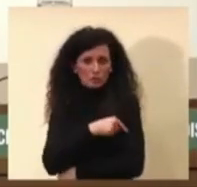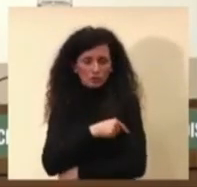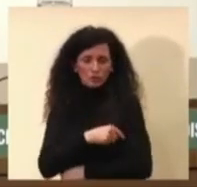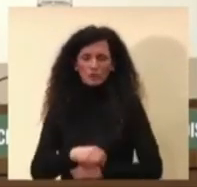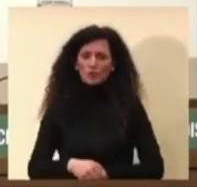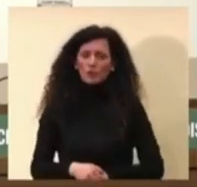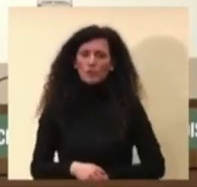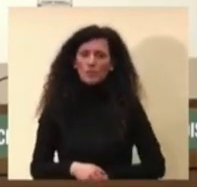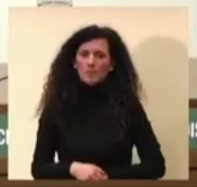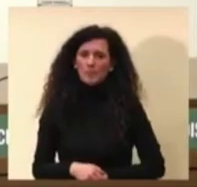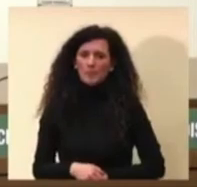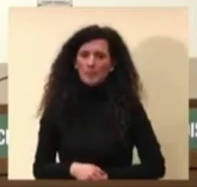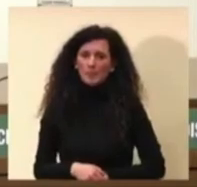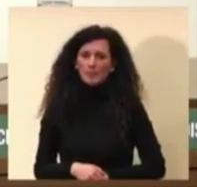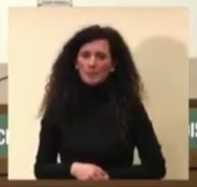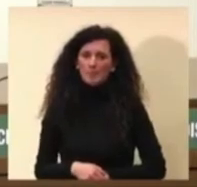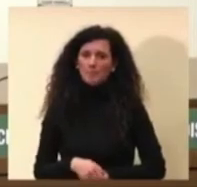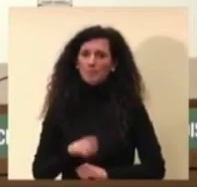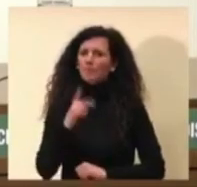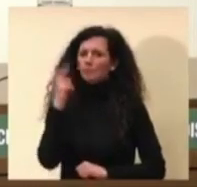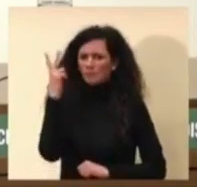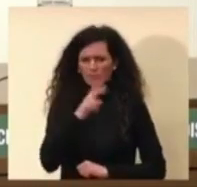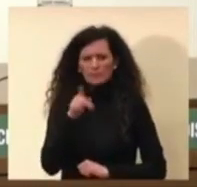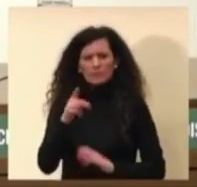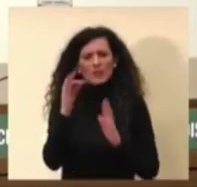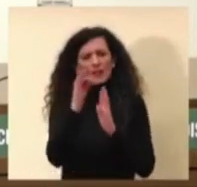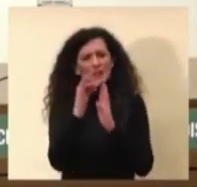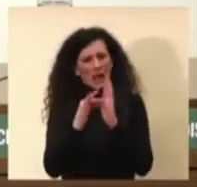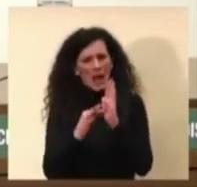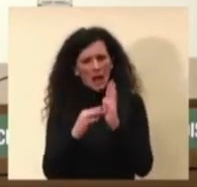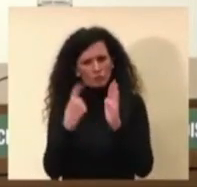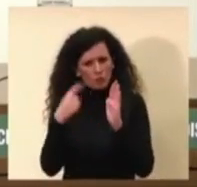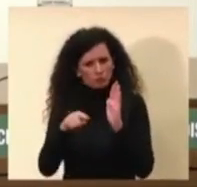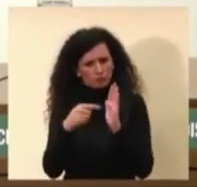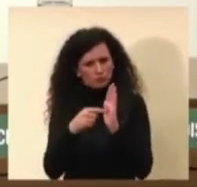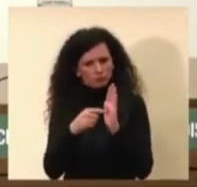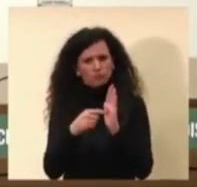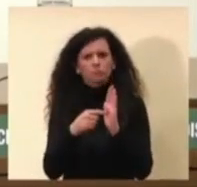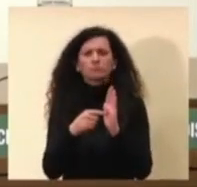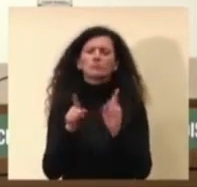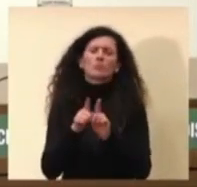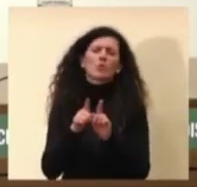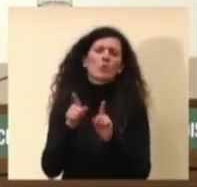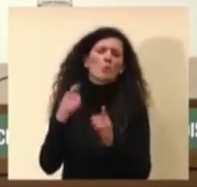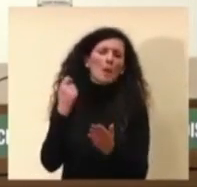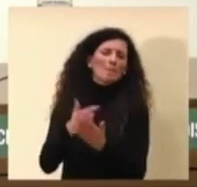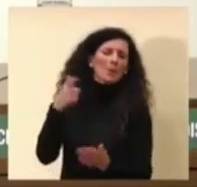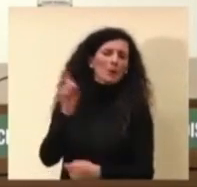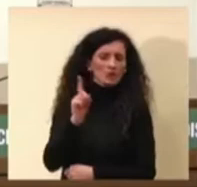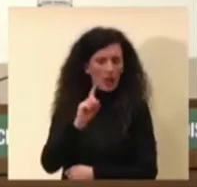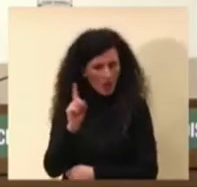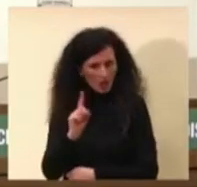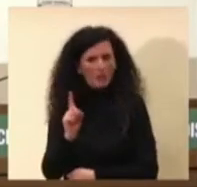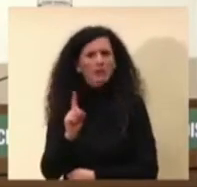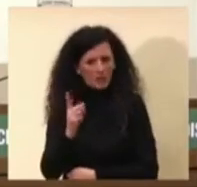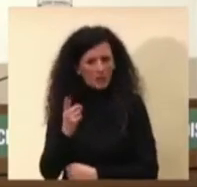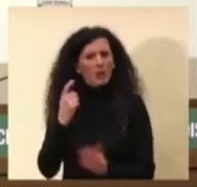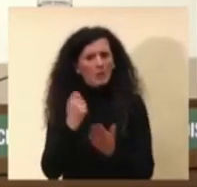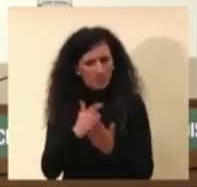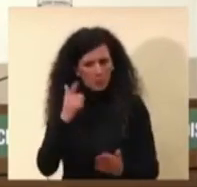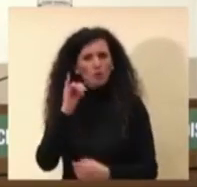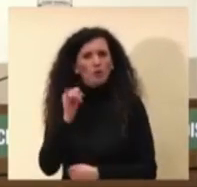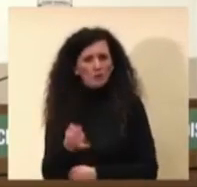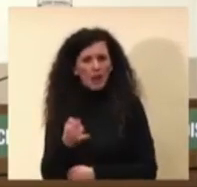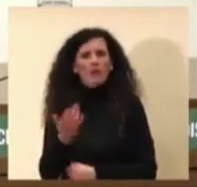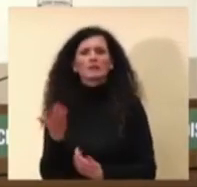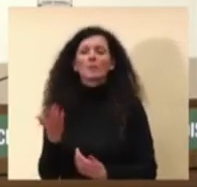da non sottovalutare, da considerare, ma non è l'unico dato su cui